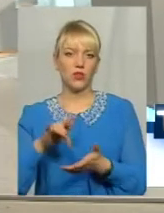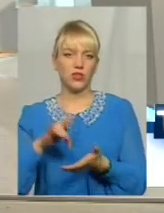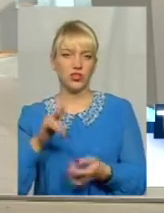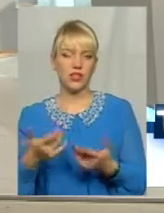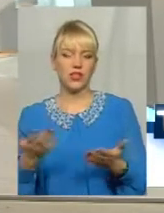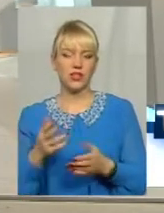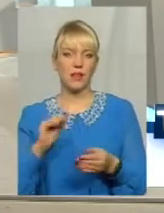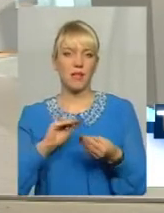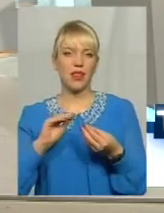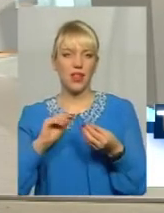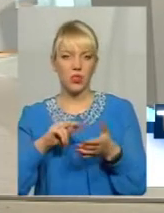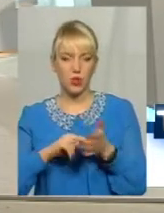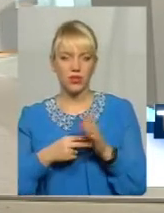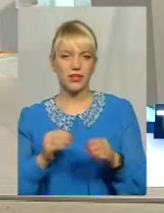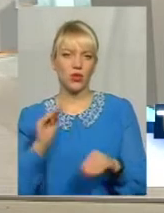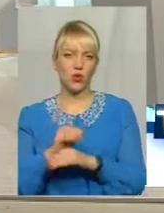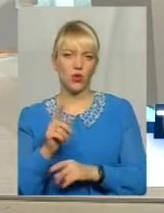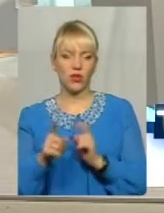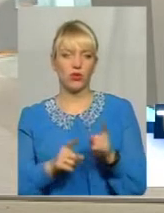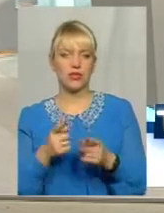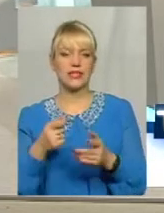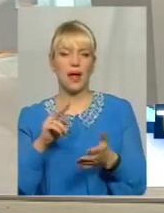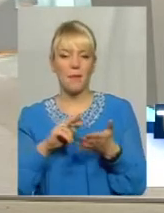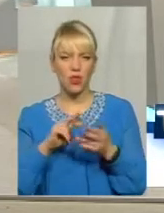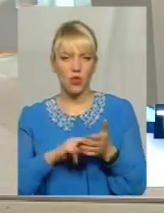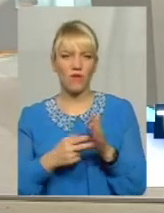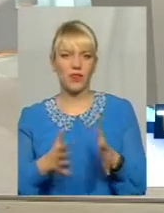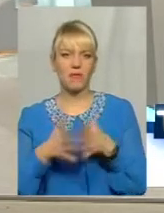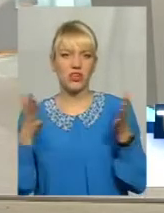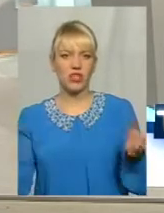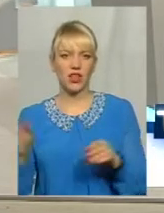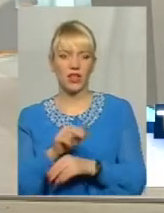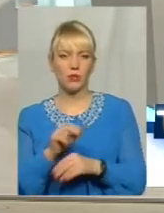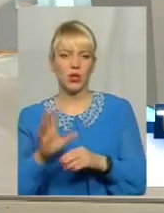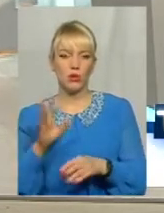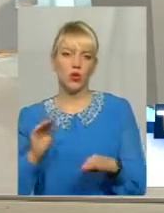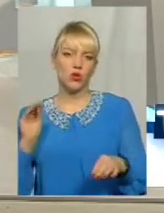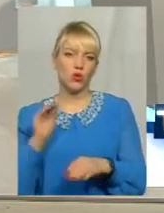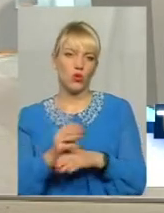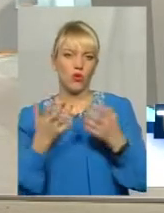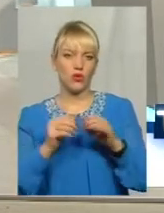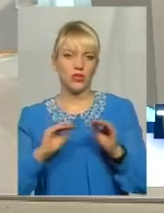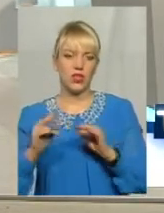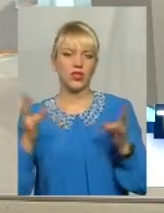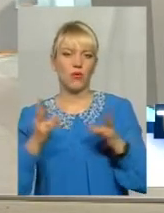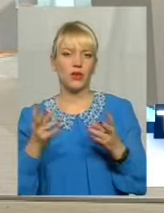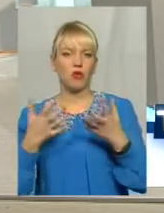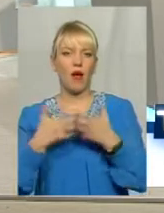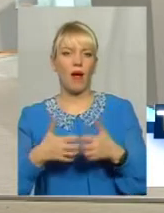до реорганізації В якому заплановано масштабний ремонт, якому заплановане до оснащення необхідної апаратури